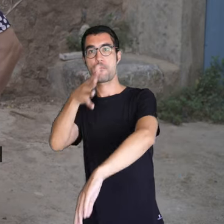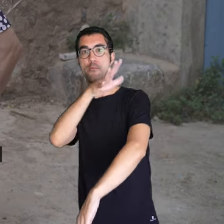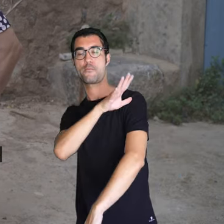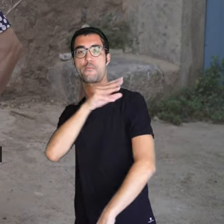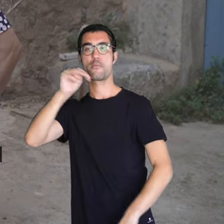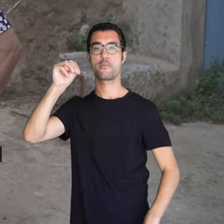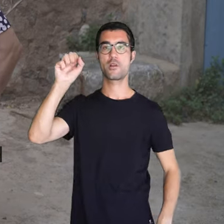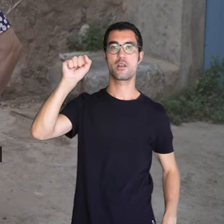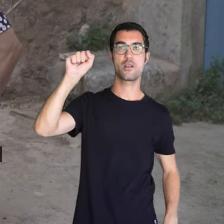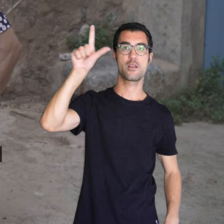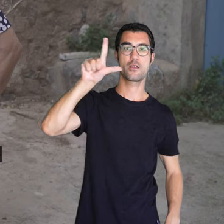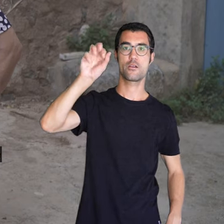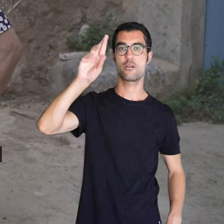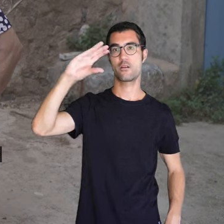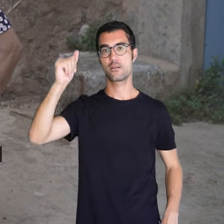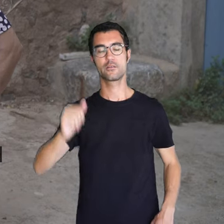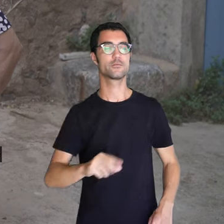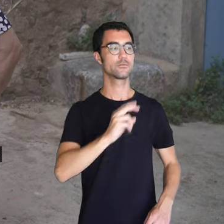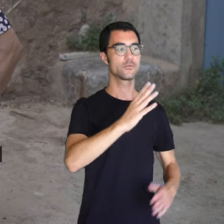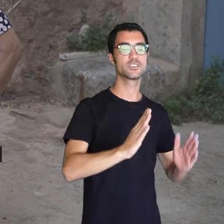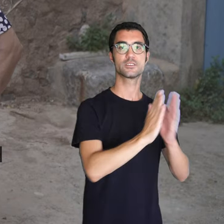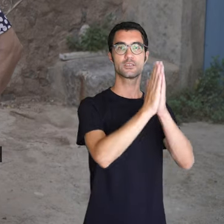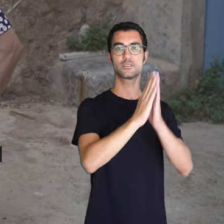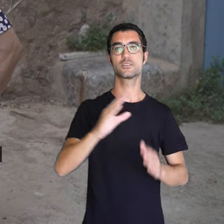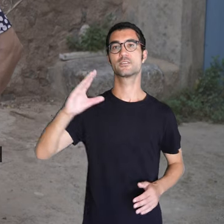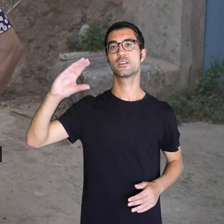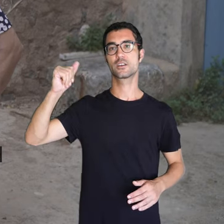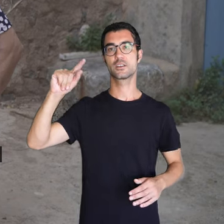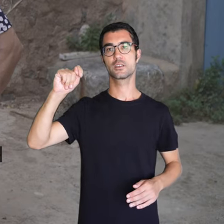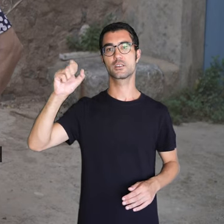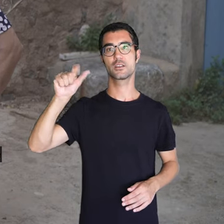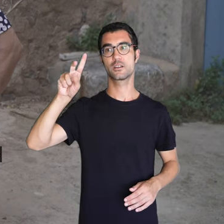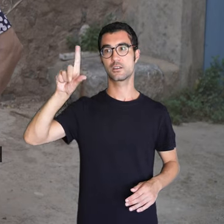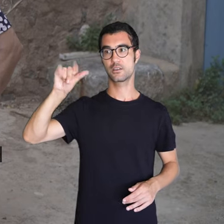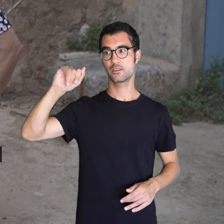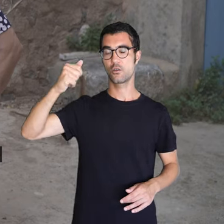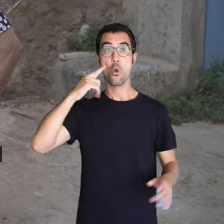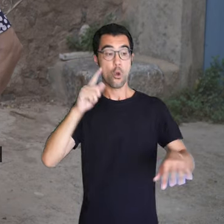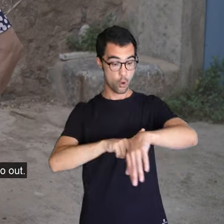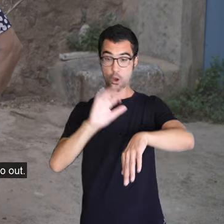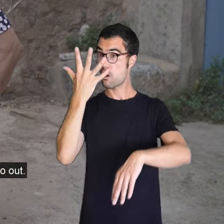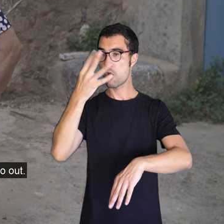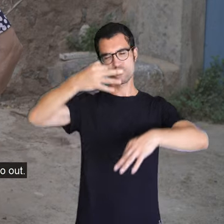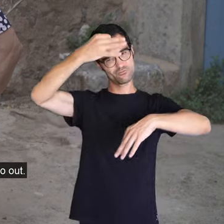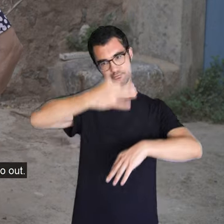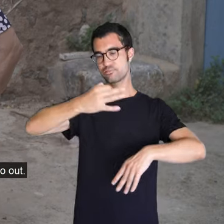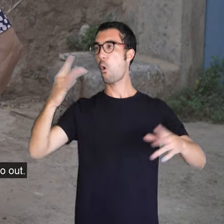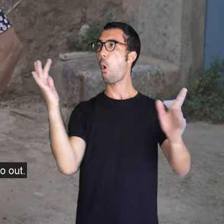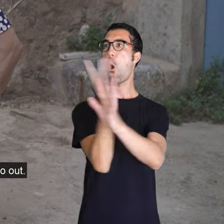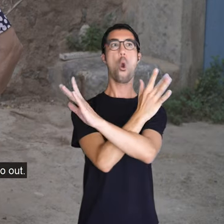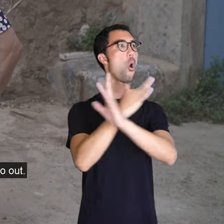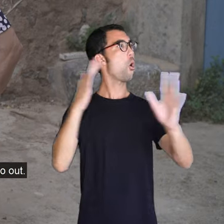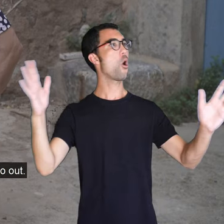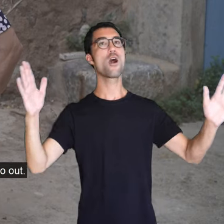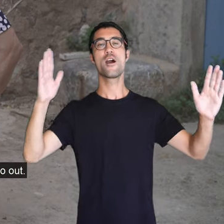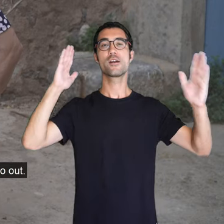perquè hi els carrers d'aquí darrere, i tots nostres. I aquell carrer era una festa de carrer. A les cinc era això, en